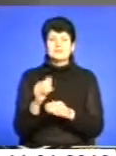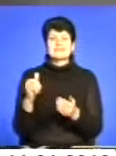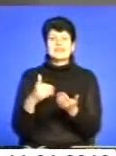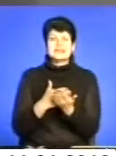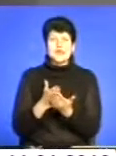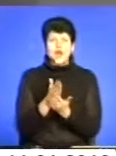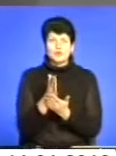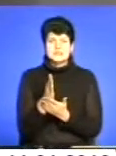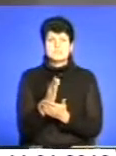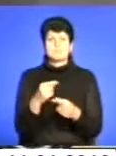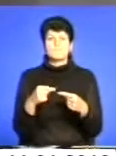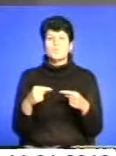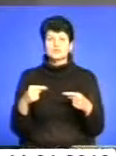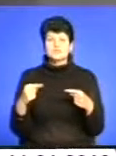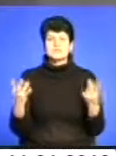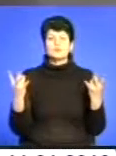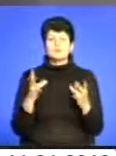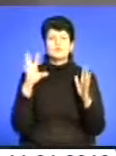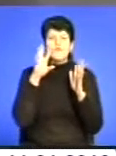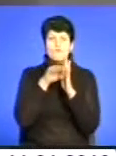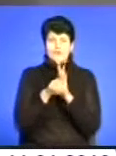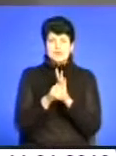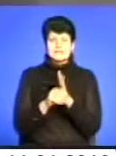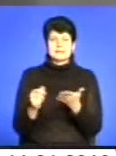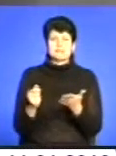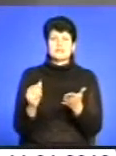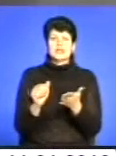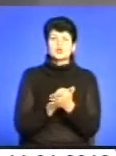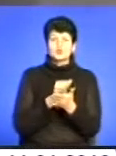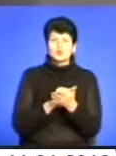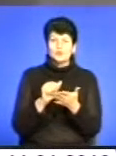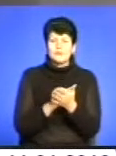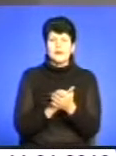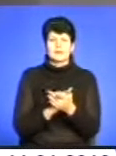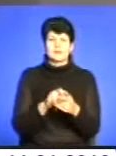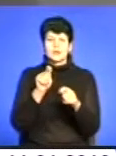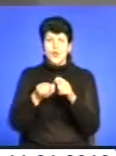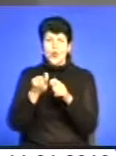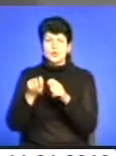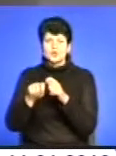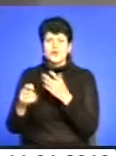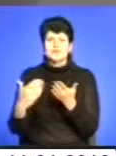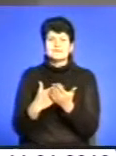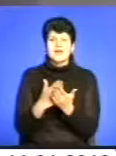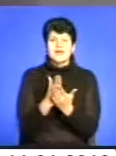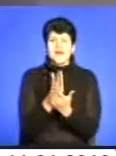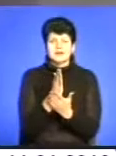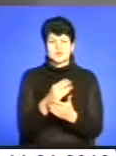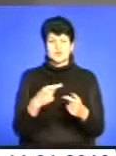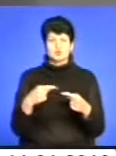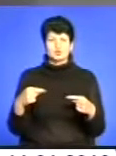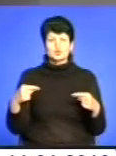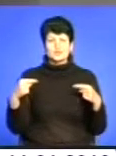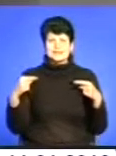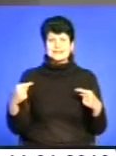продукції. Потрібно вводити як документальний, так і фізичний контроль за якістю цієї продукції, і